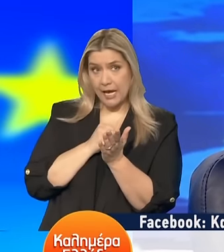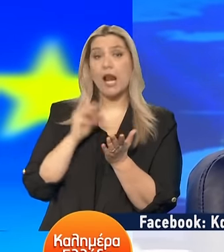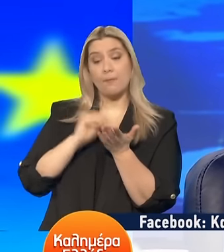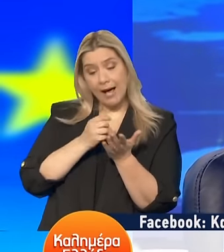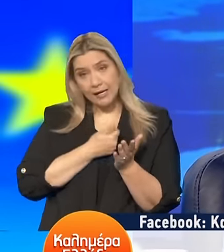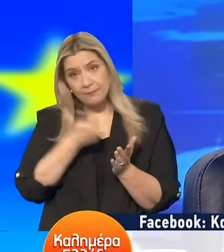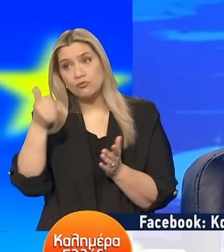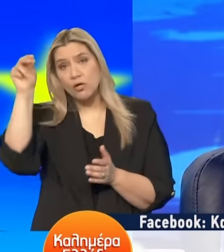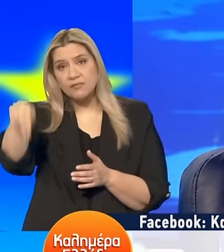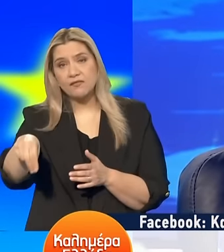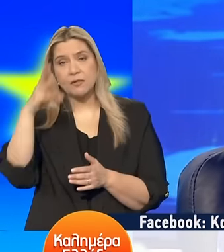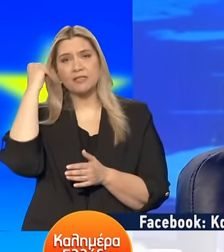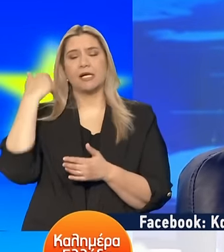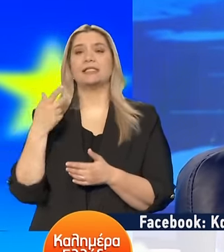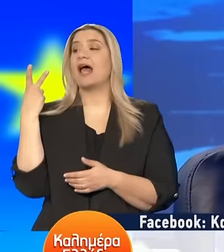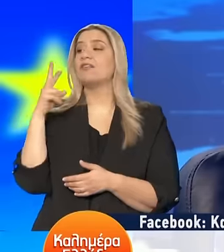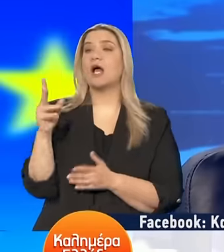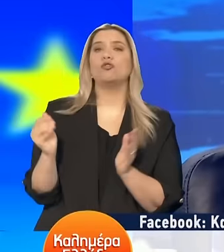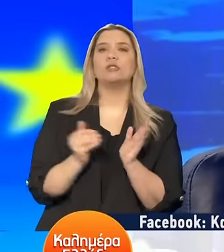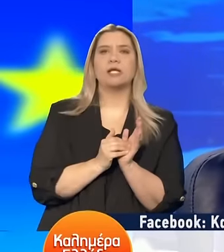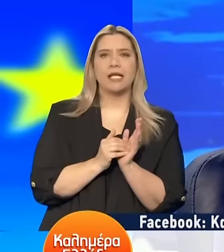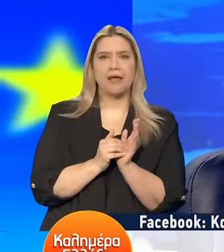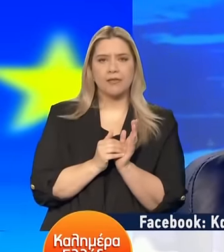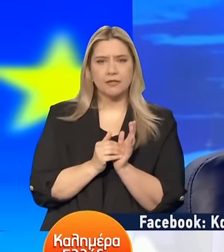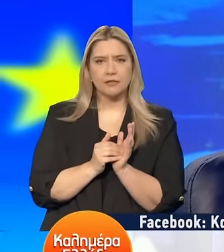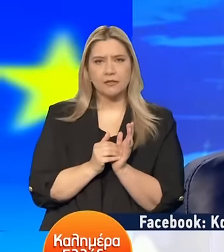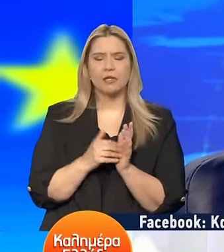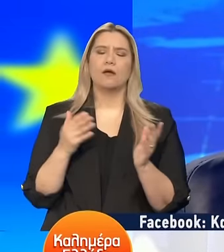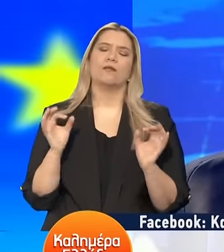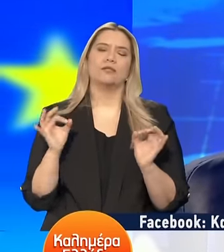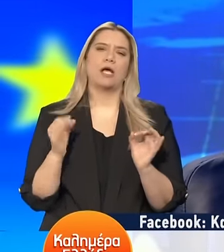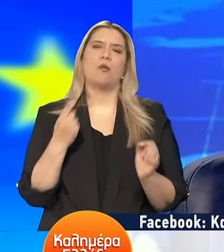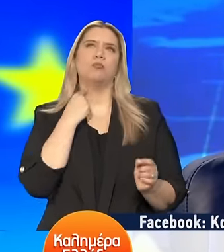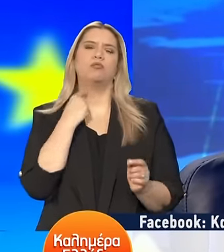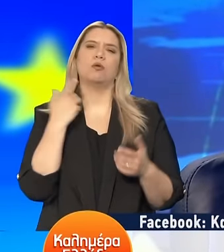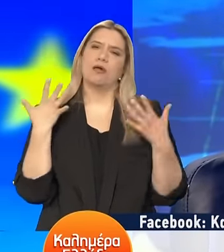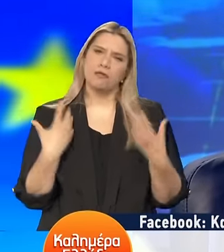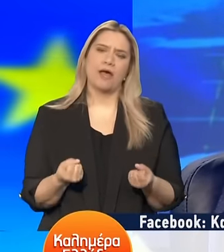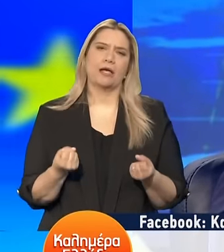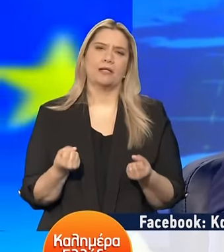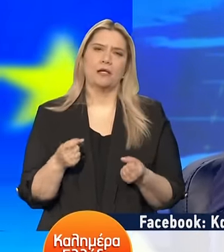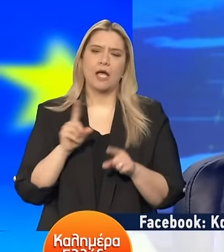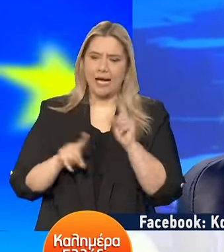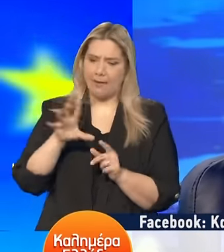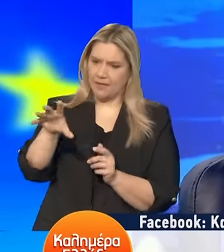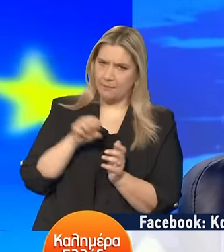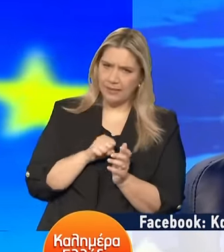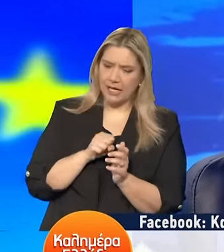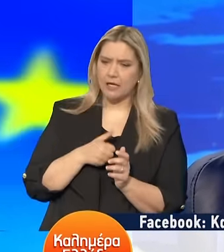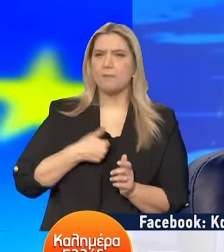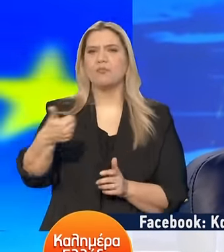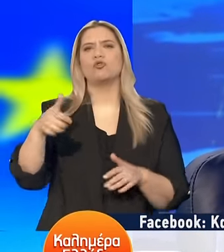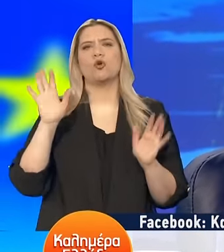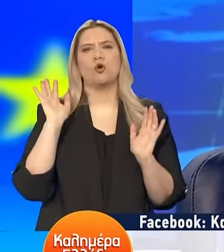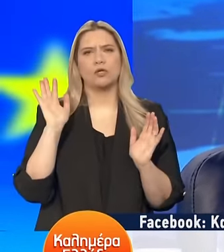πίσω Ώστε από τους 200.000 να έχουμε ένα πολλοί Πάντα κάποιοι Θα έχουμε προφανώς κάποιους Οποιοι δεν θα στείλουν τους φακέλους πίσω Μίρους 120.000